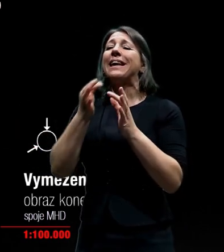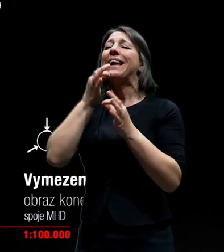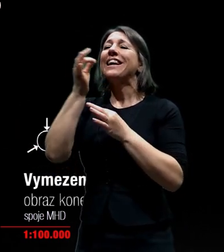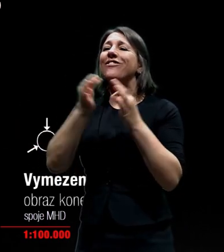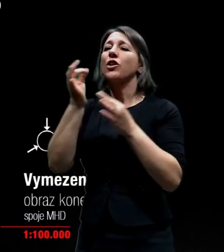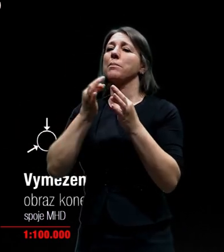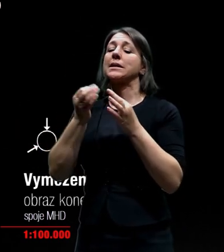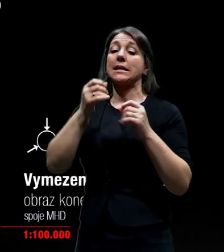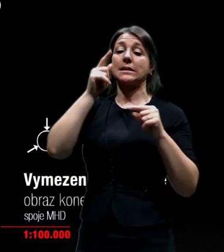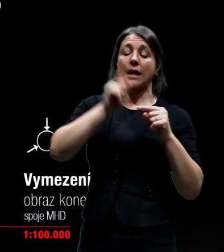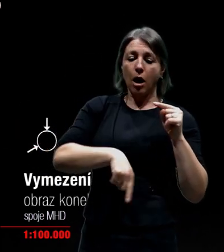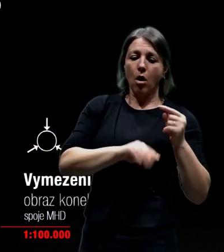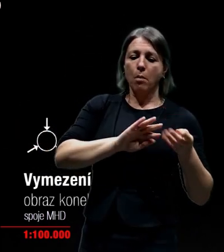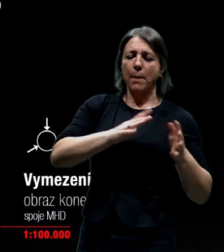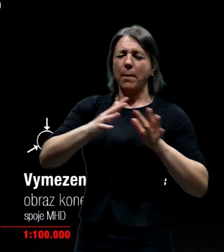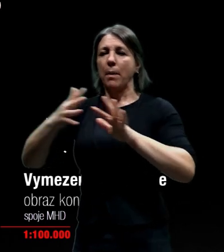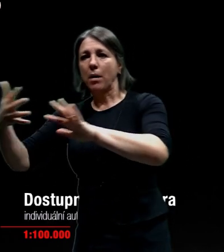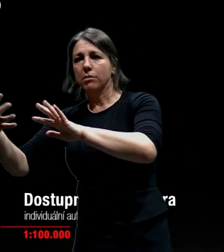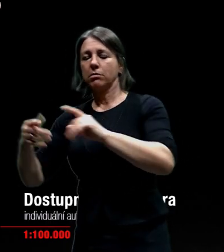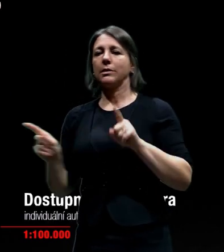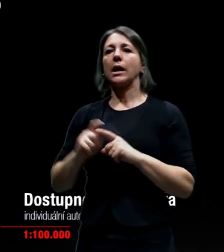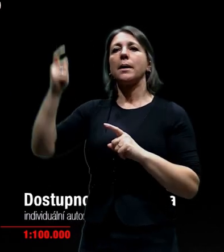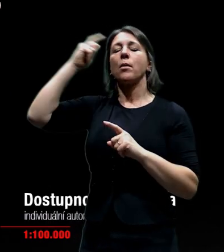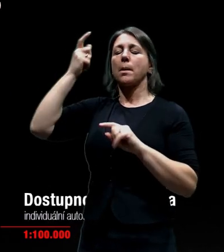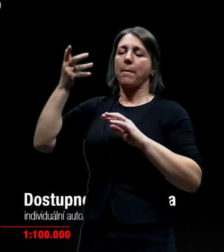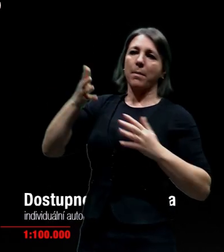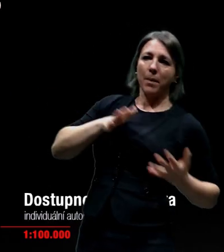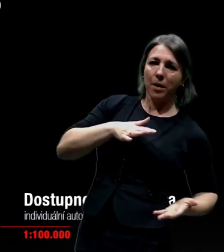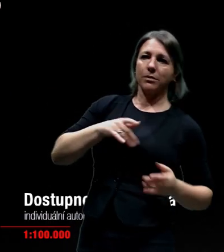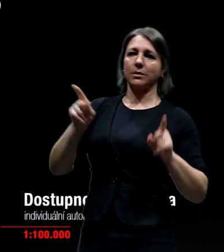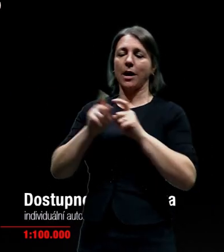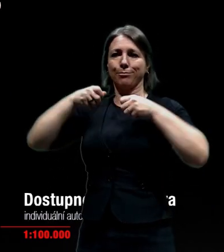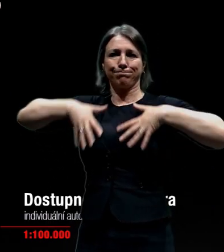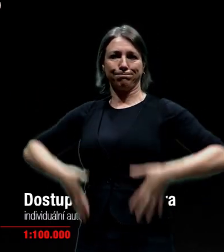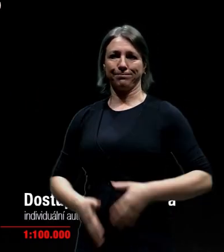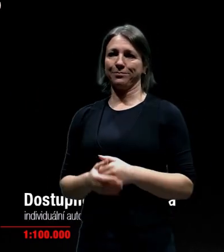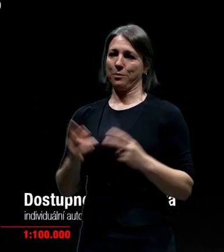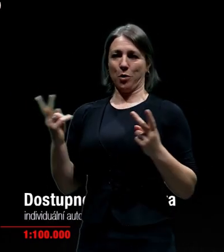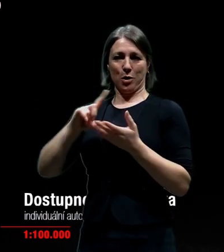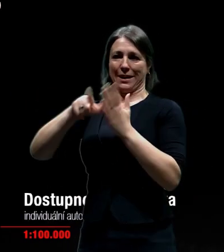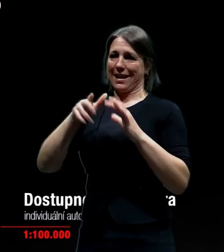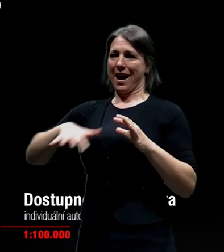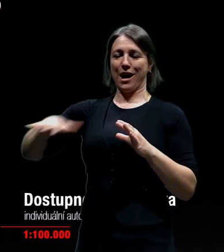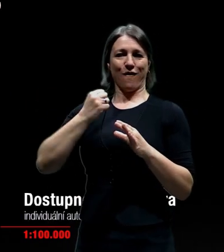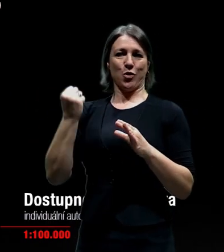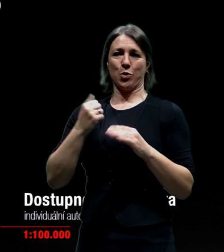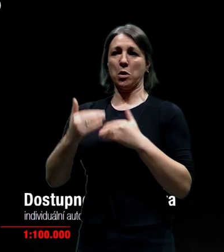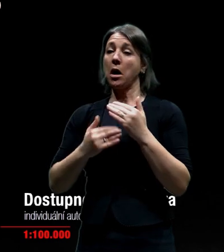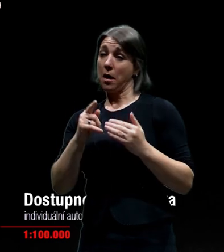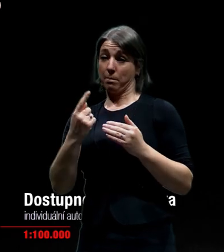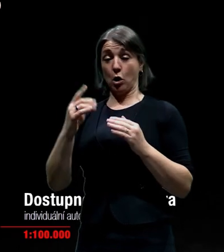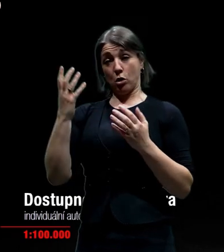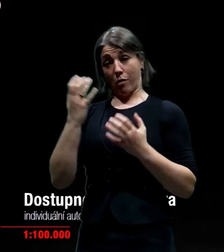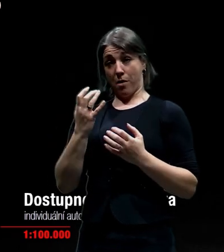funguje ten region. Tady jsou, doufám, že to je dobře